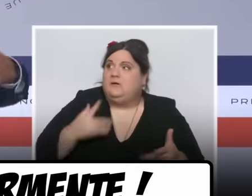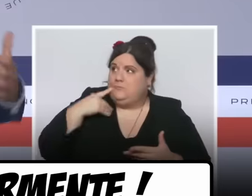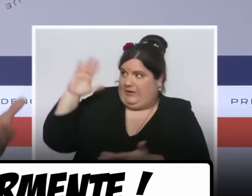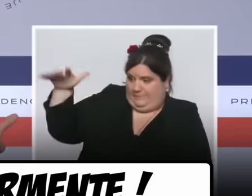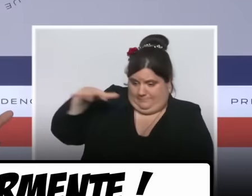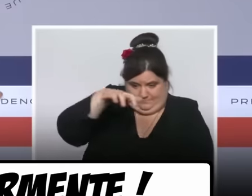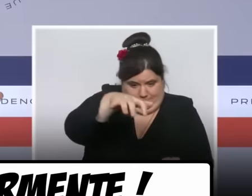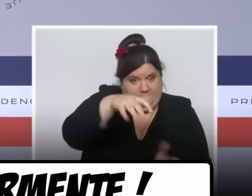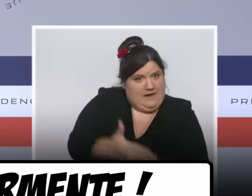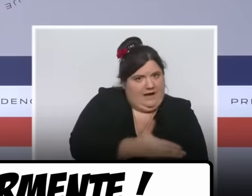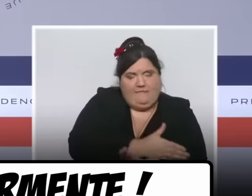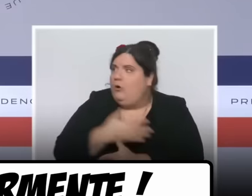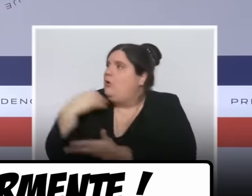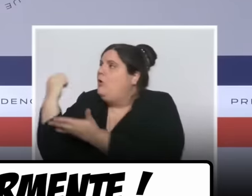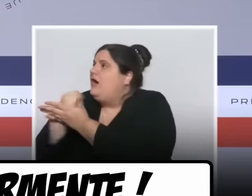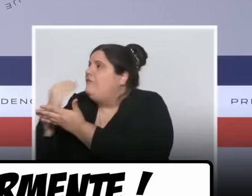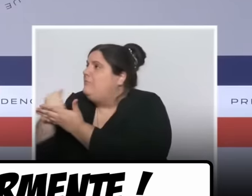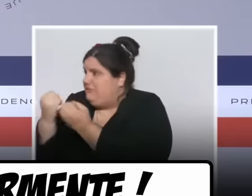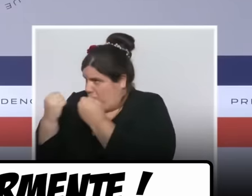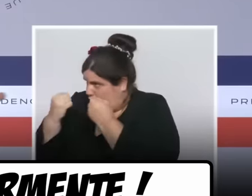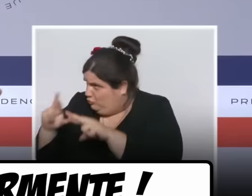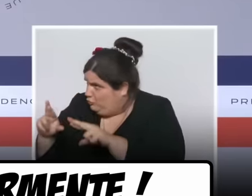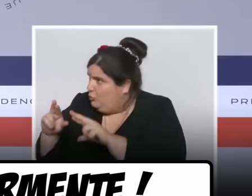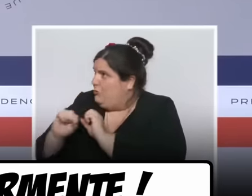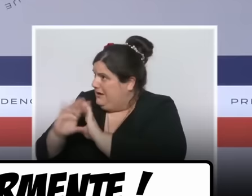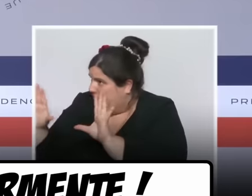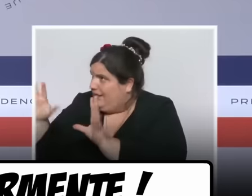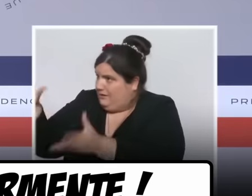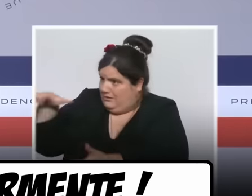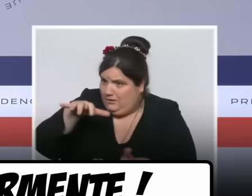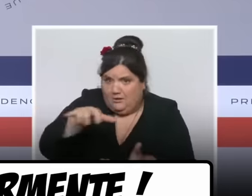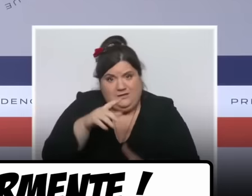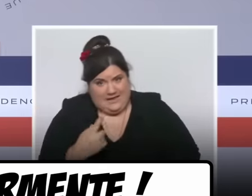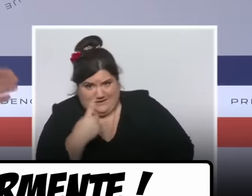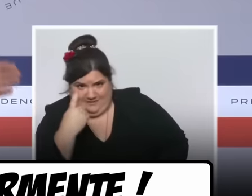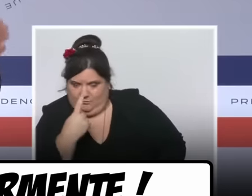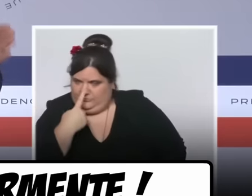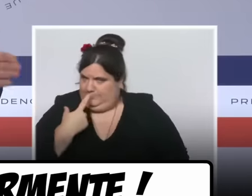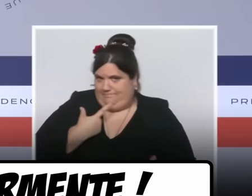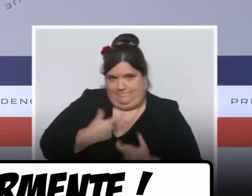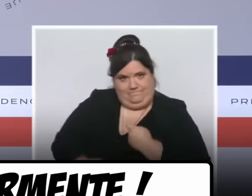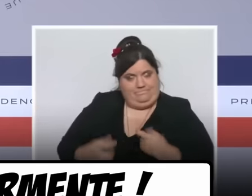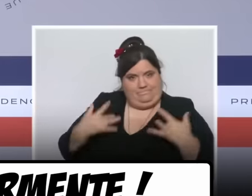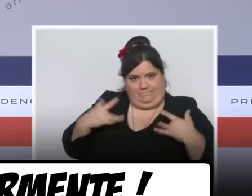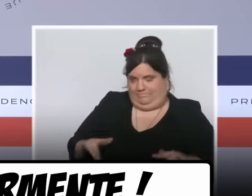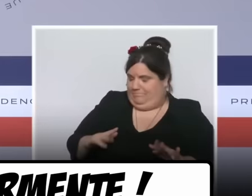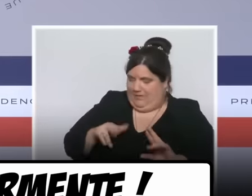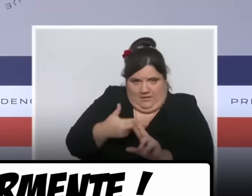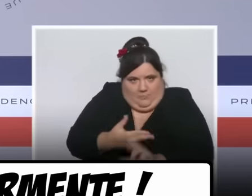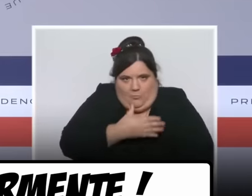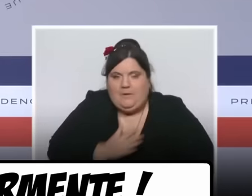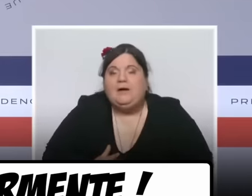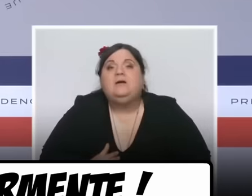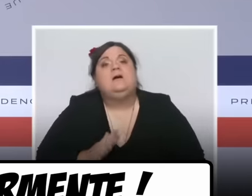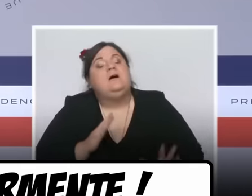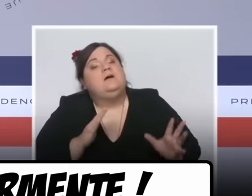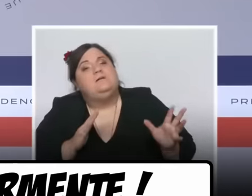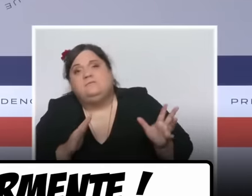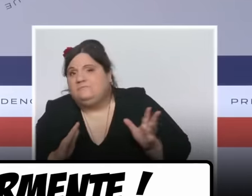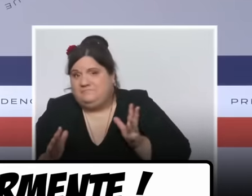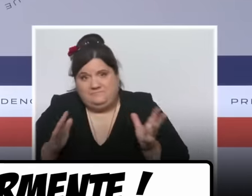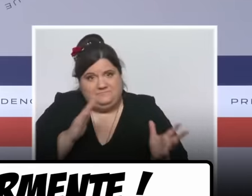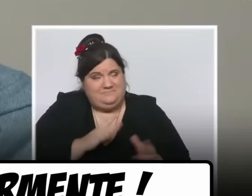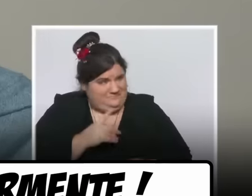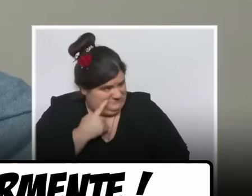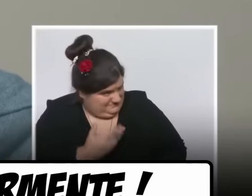gouvernementale et qu'on a les éléments nécessaires pour cela. Ce n'est pas le lieu, excusez-moi, pour vous répondre sur cette question. Je ne pas éluder si vous m'invitez, je veux bien vous répondre dans un autre contexte. C'est